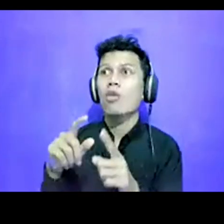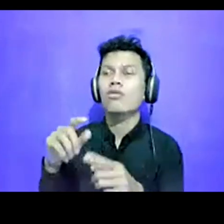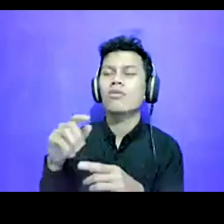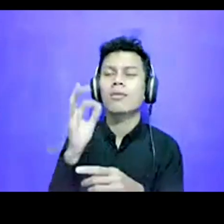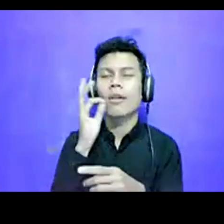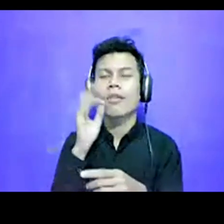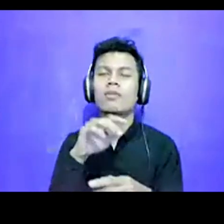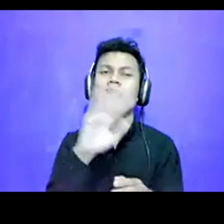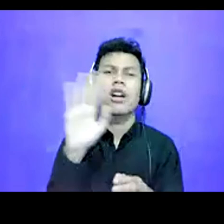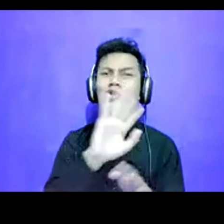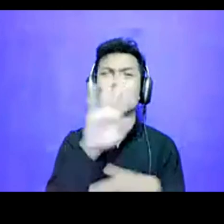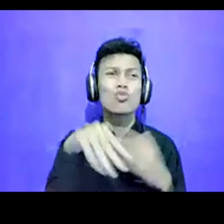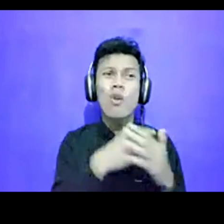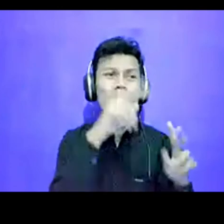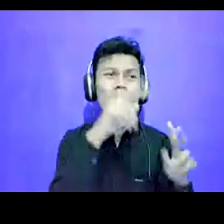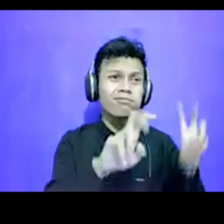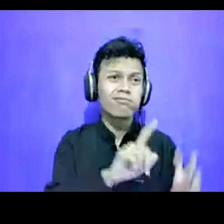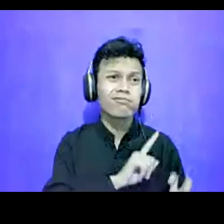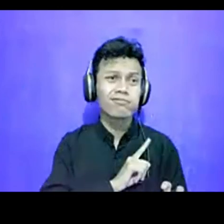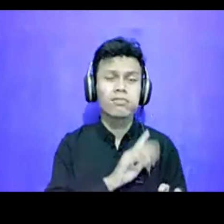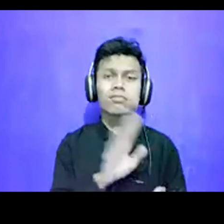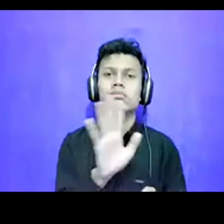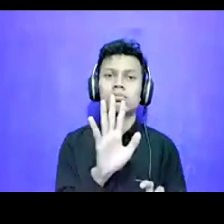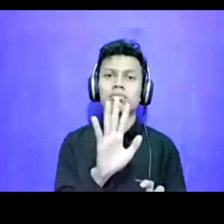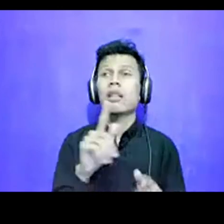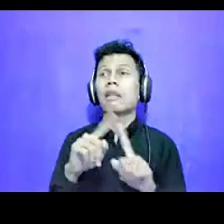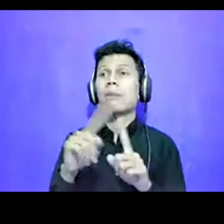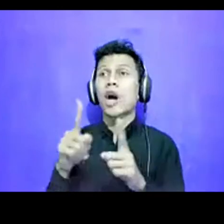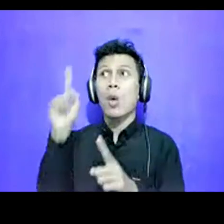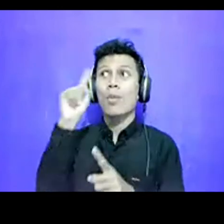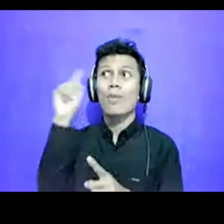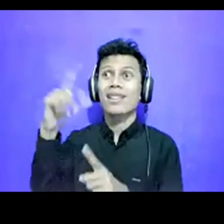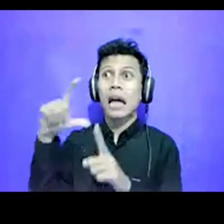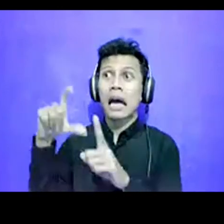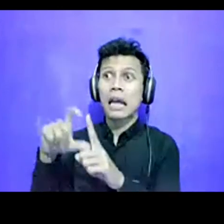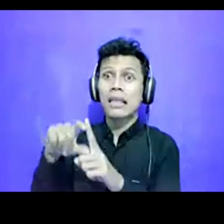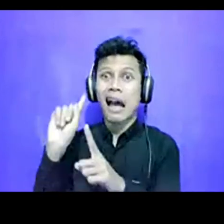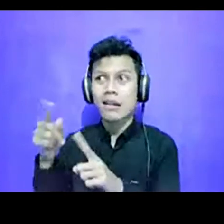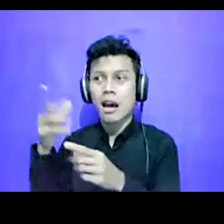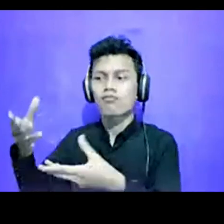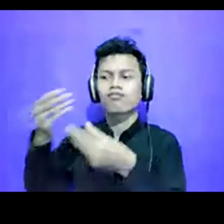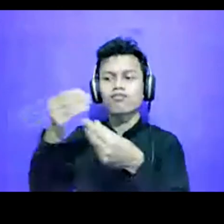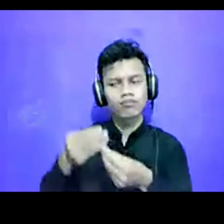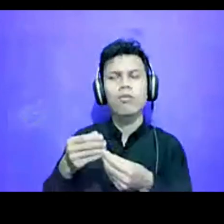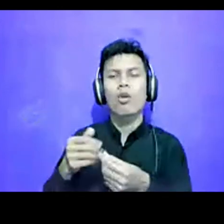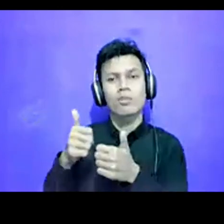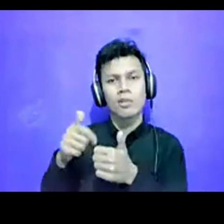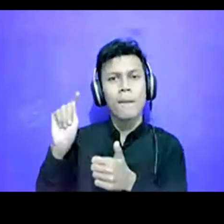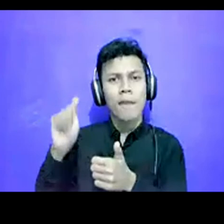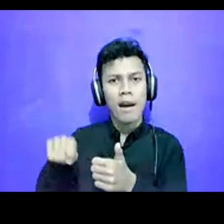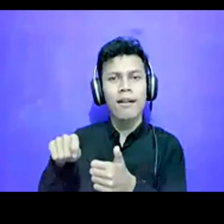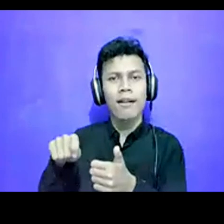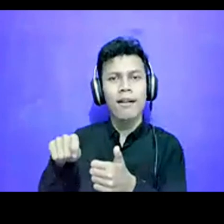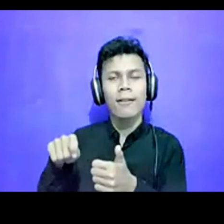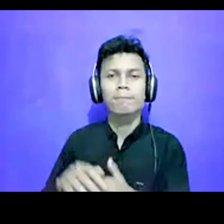kita menggunakan data resminya, kira-kira begitu ya, ya mas, kalau untuk, apa,